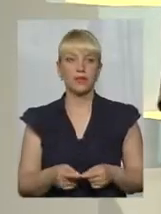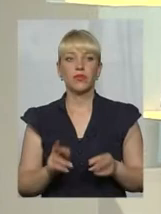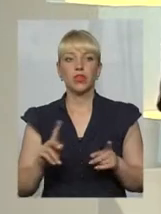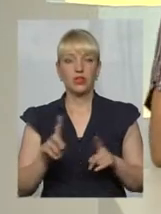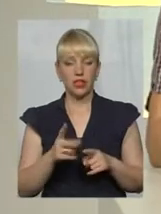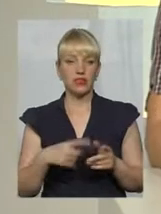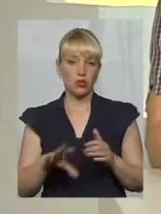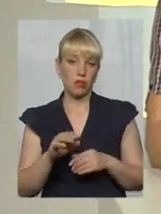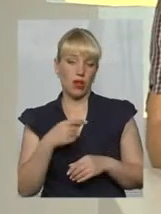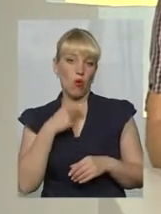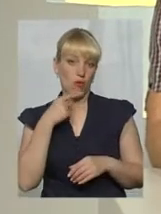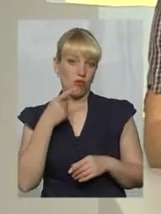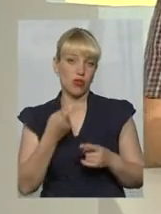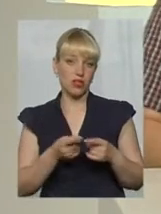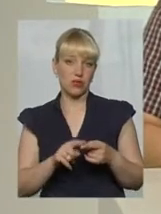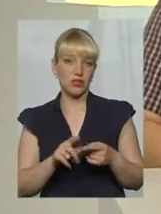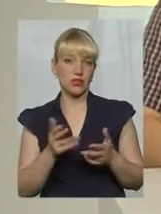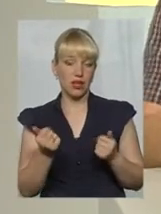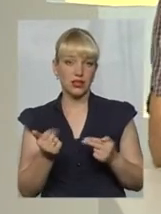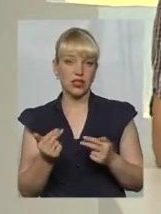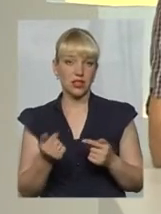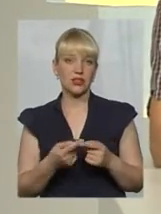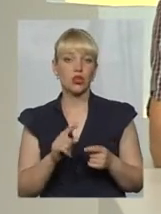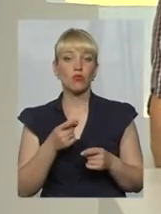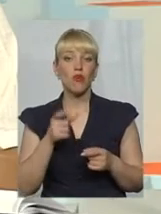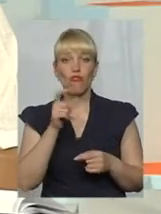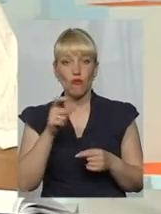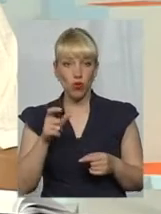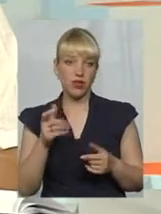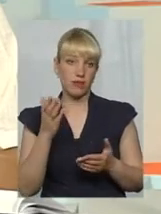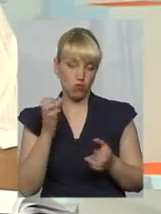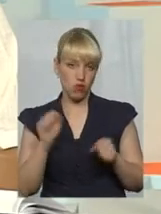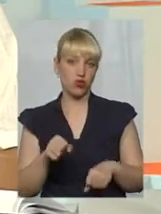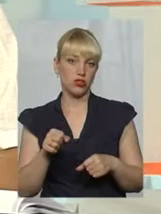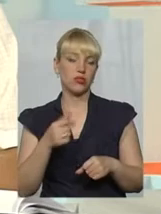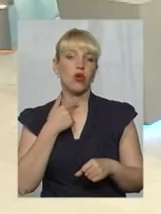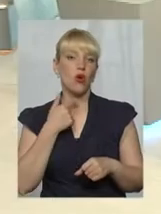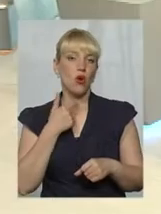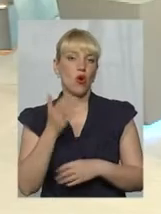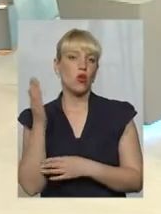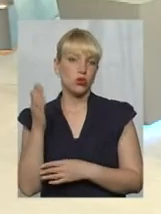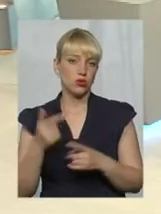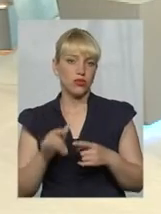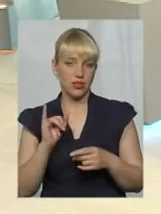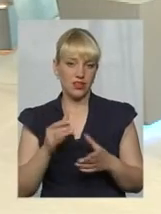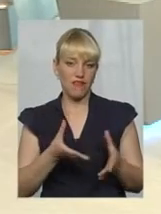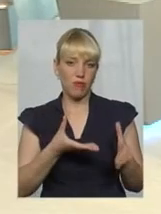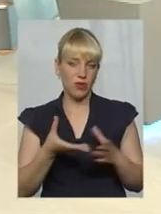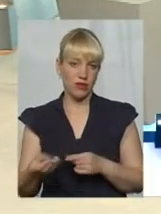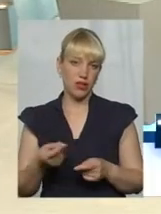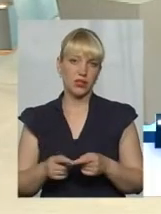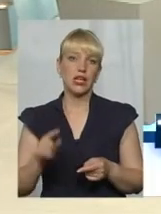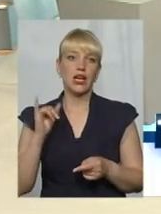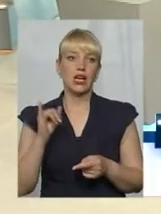ми сьогодні, про що ми і говоримо. Просто зараз є в людей реальний важень. Але, от, про ремонт в під'їзді, дуже